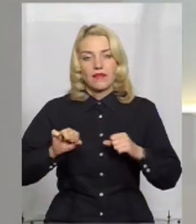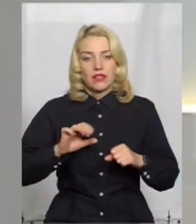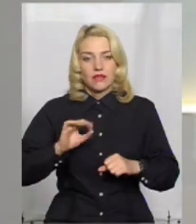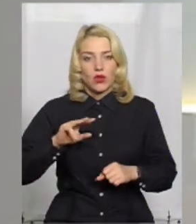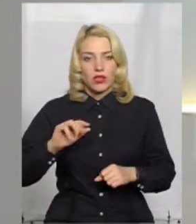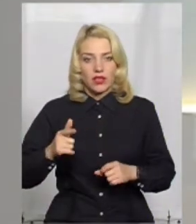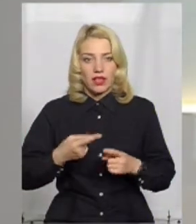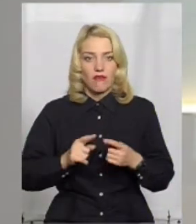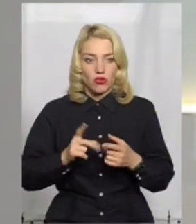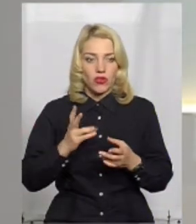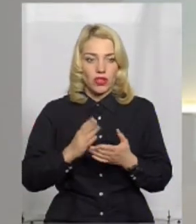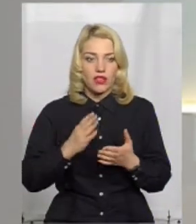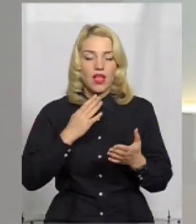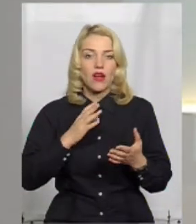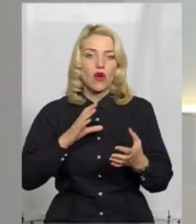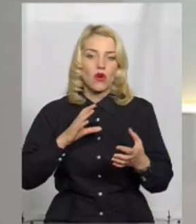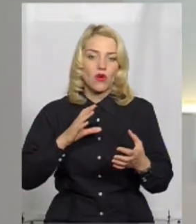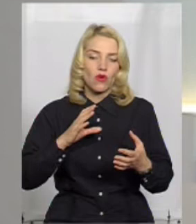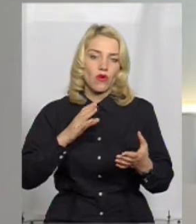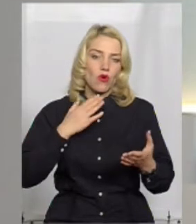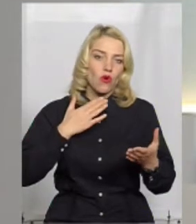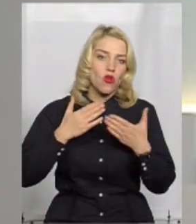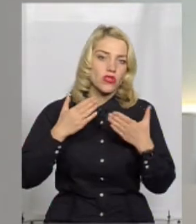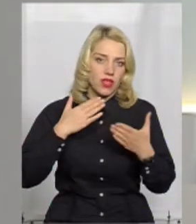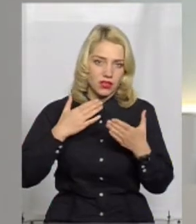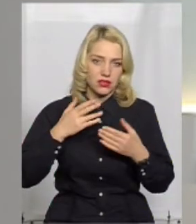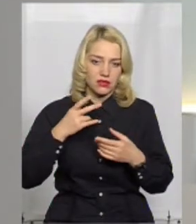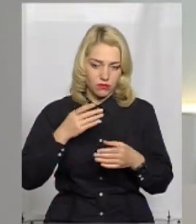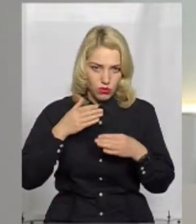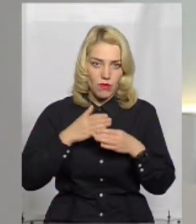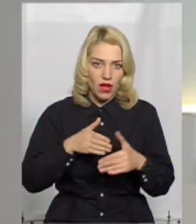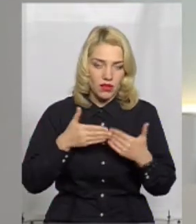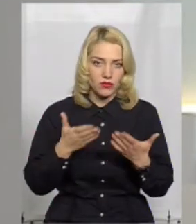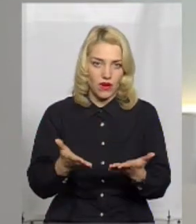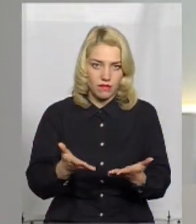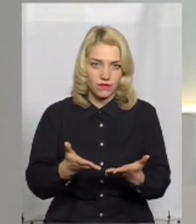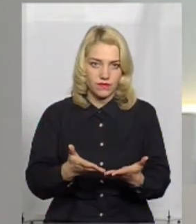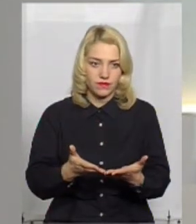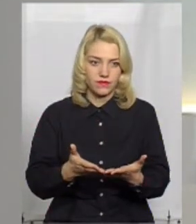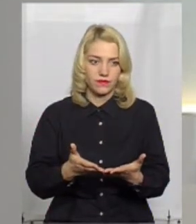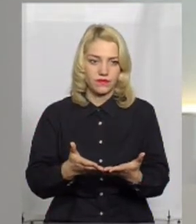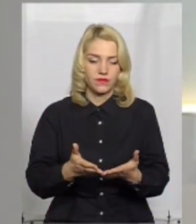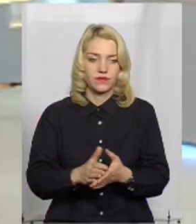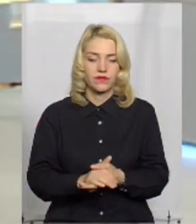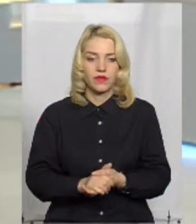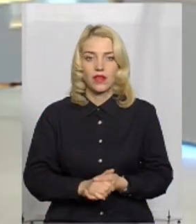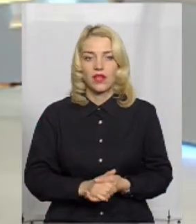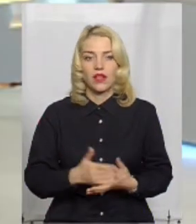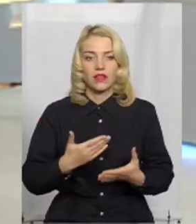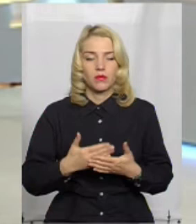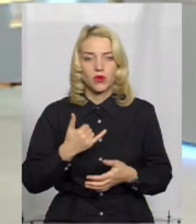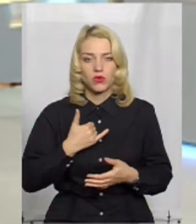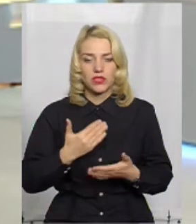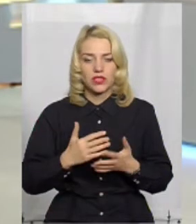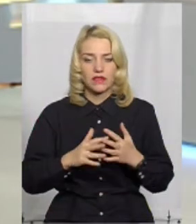іде на контакт, воно підтримує вас, якось допомагають вони? По-різному, абсолютно по-різному. Наприклад, в нас